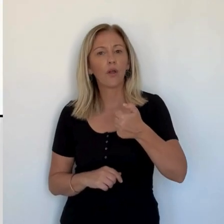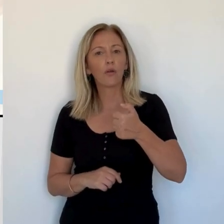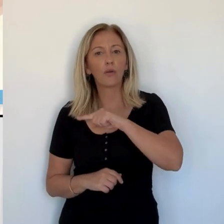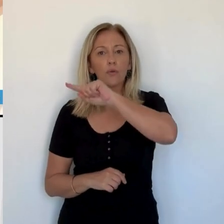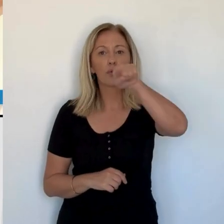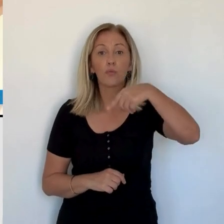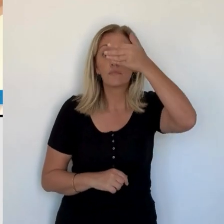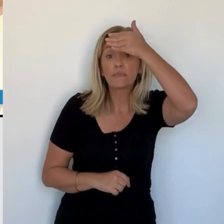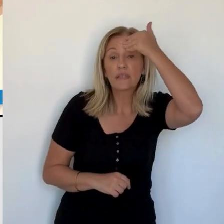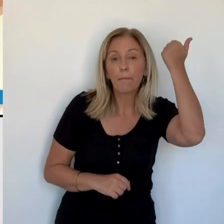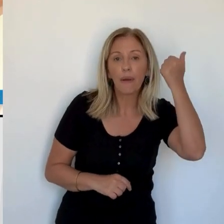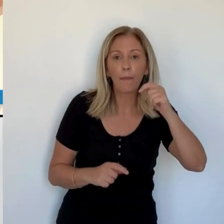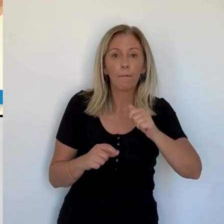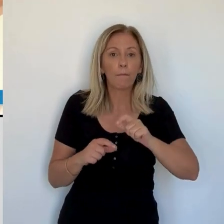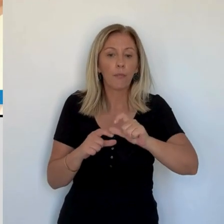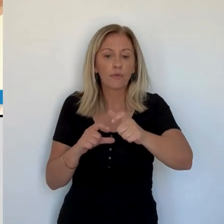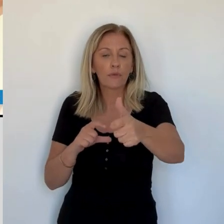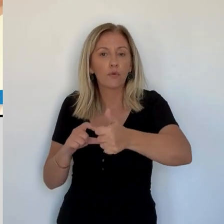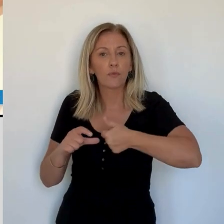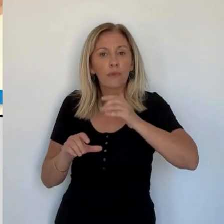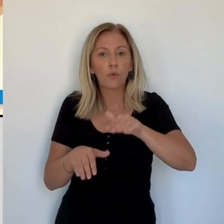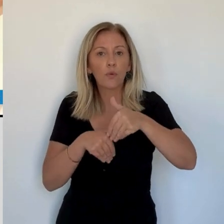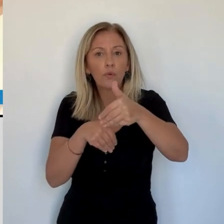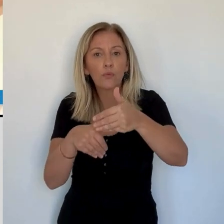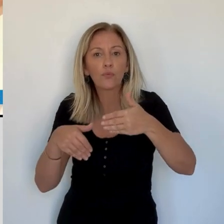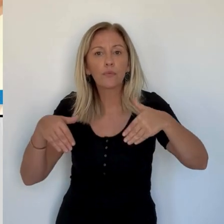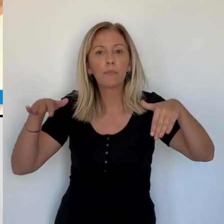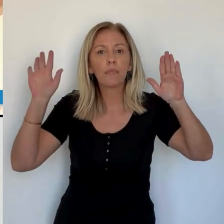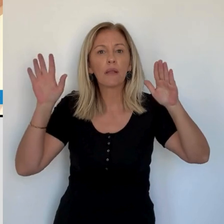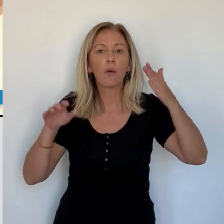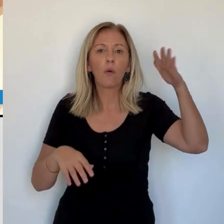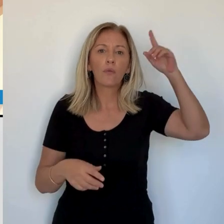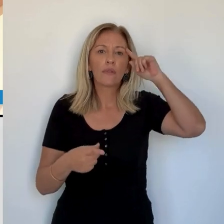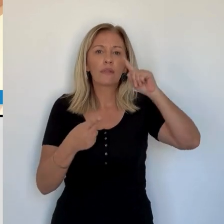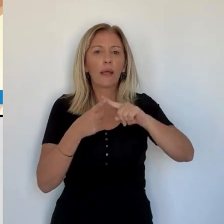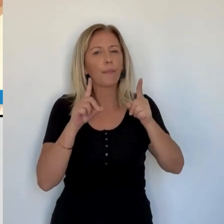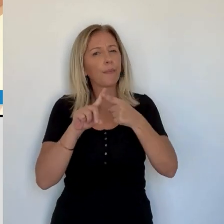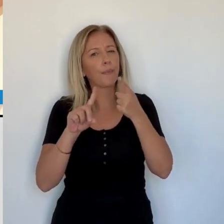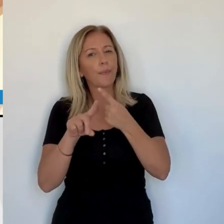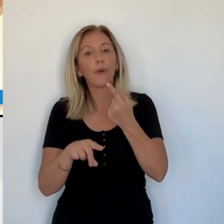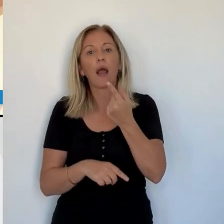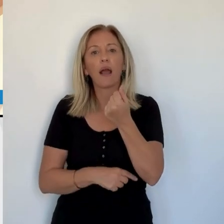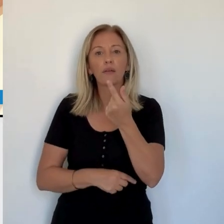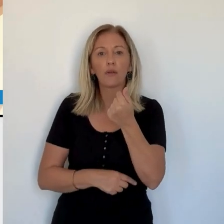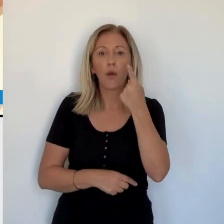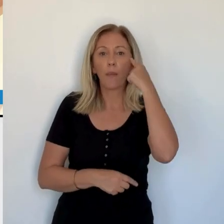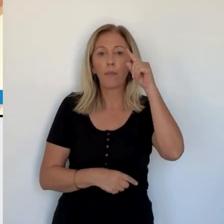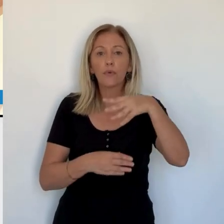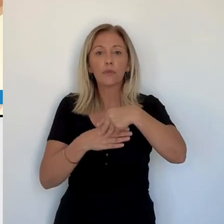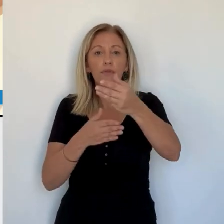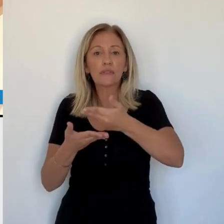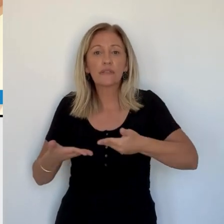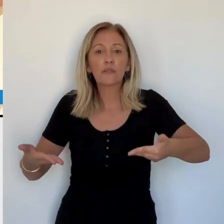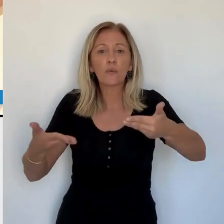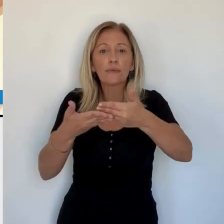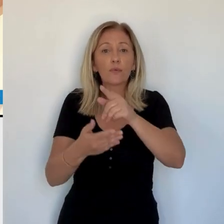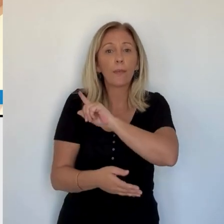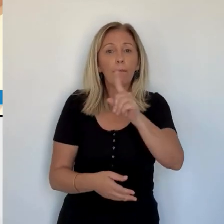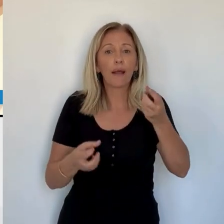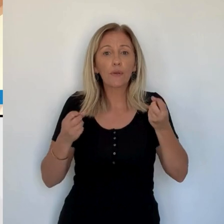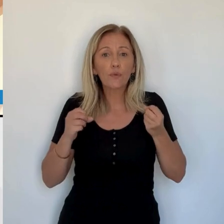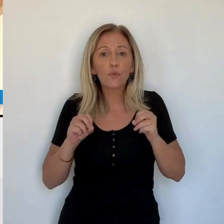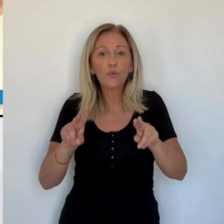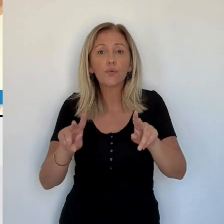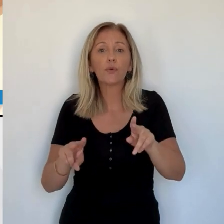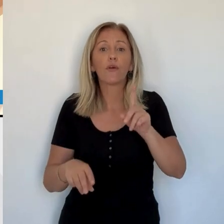En Corse, on ne sait pas si le processus d'autonomie suivra son cours, mais au-delà de ça, aujourd'hui, des questions financières cruciales se posent aussi.